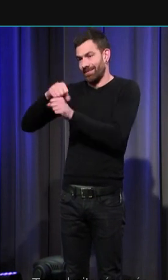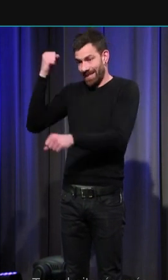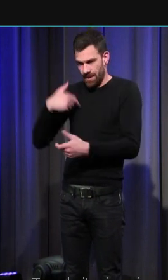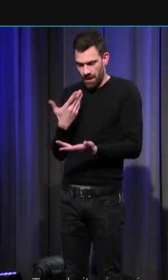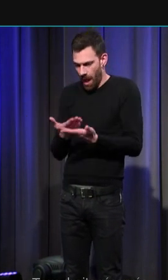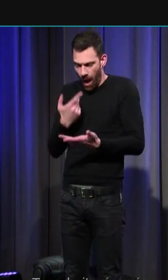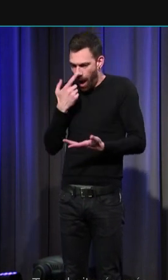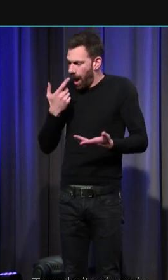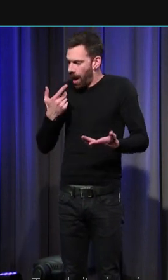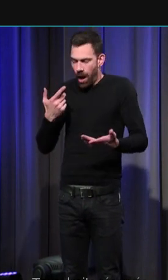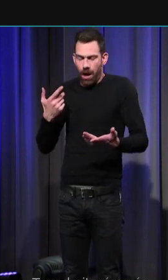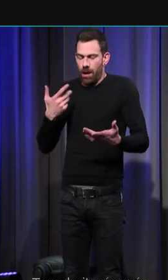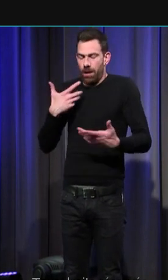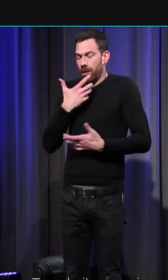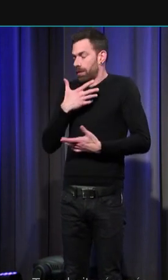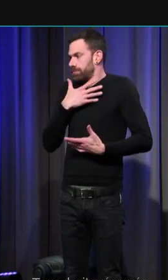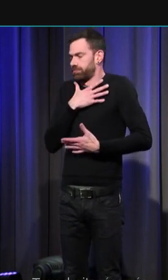absolue puisqu'il n'y a pas encore eu